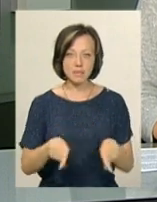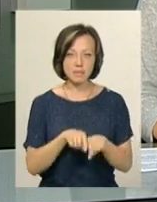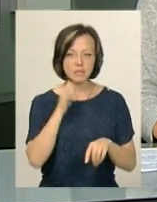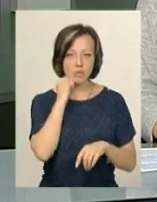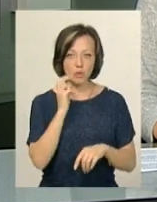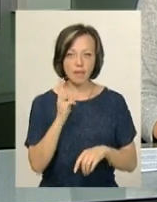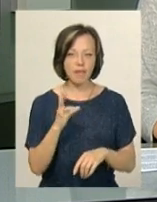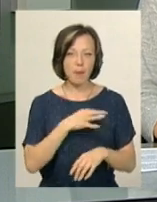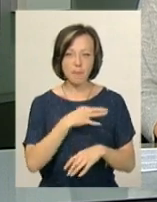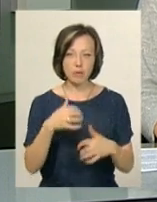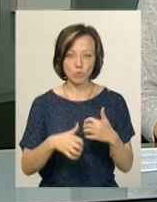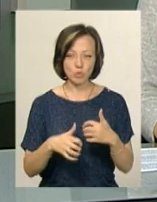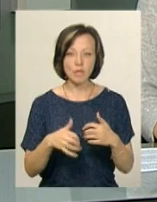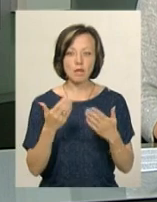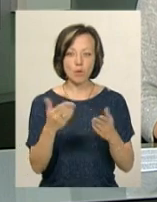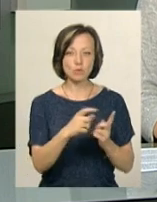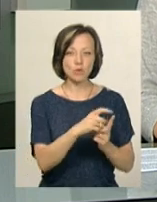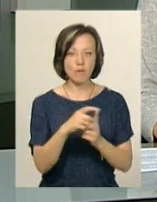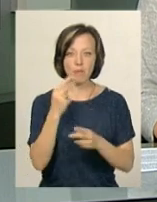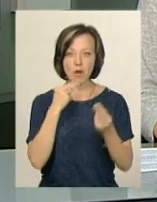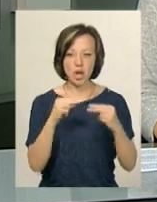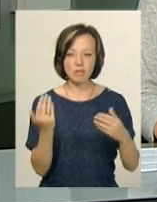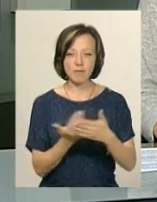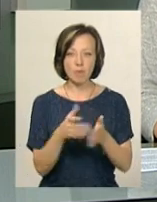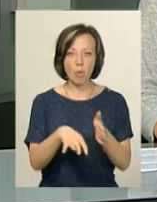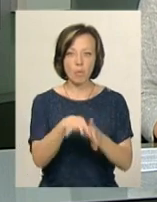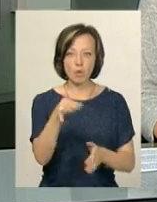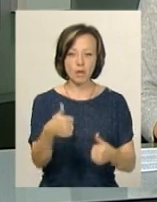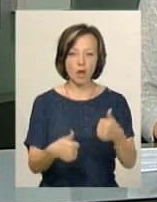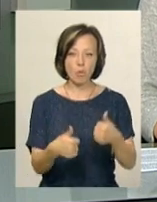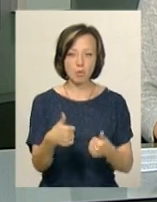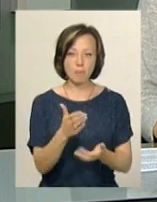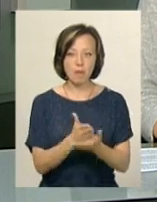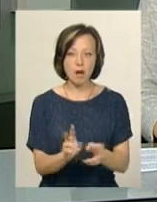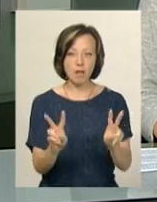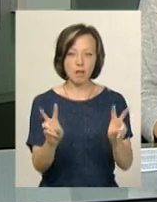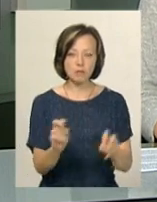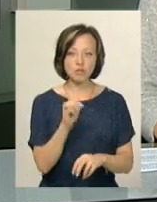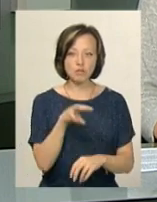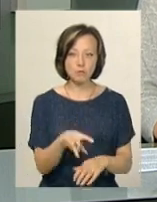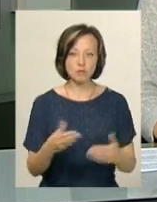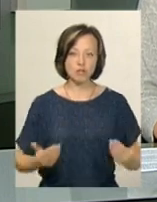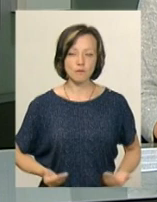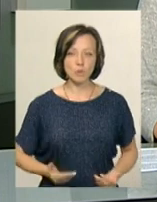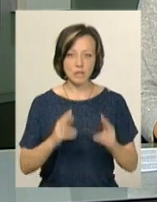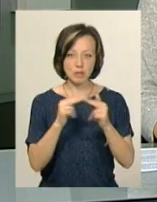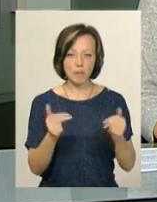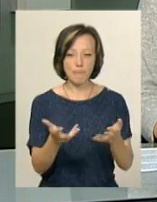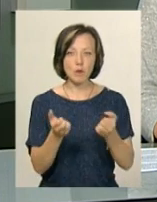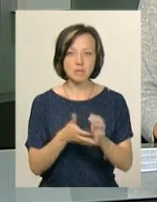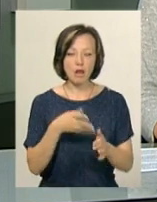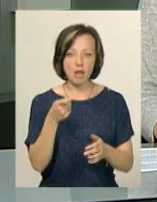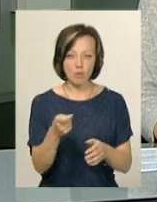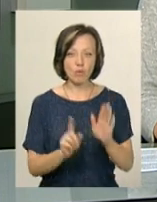-небайдужий Сергій Худий. За його словами, кращий фільм оберуть на конкурсі, який має назву «Чим живуть замки». Прийом заявок уже